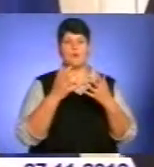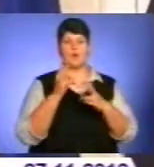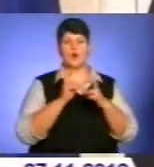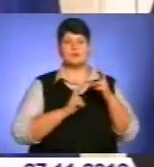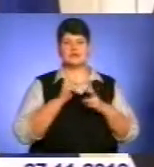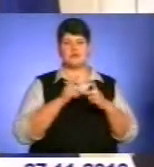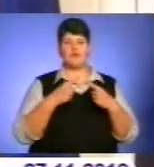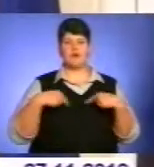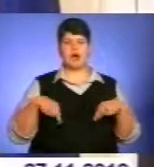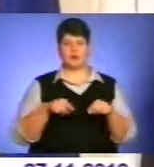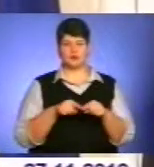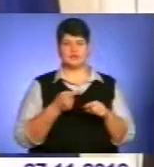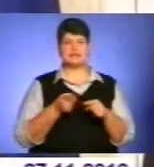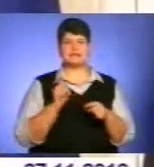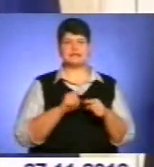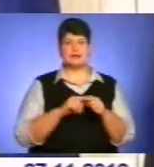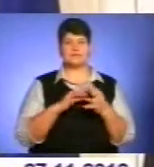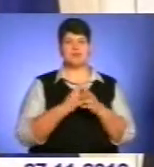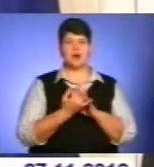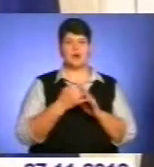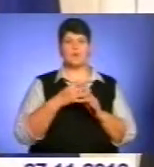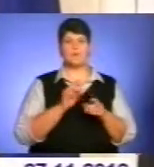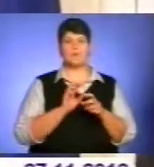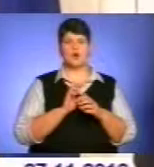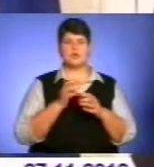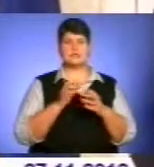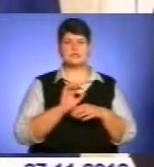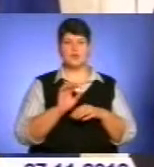це агропромисловий комплекс,